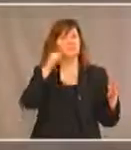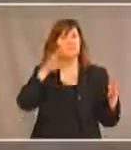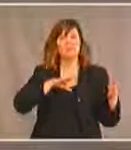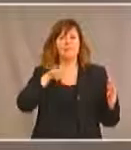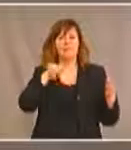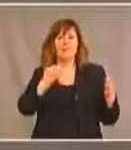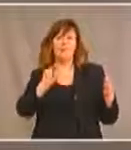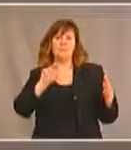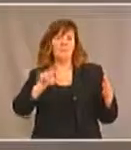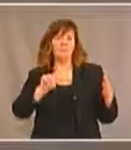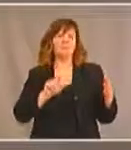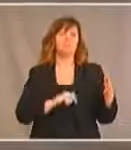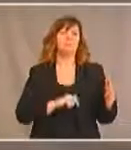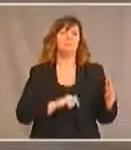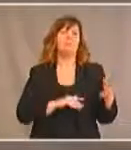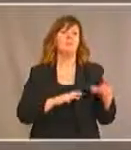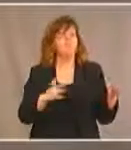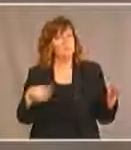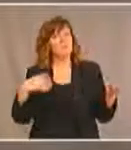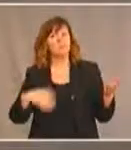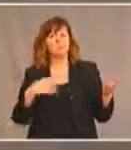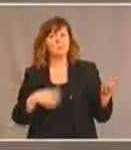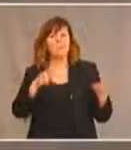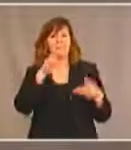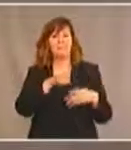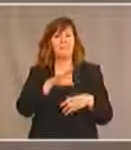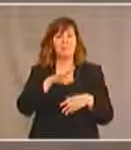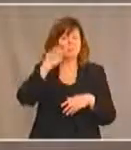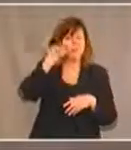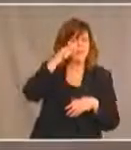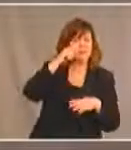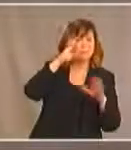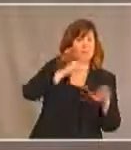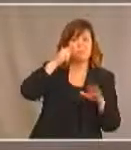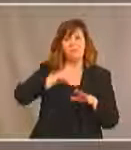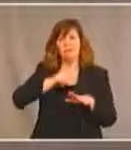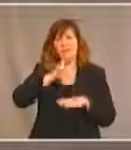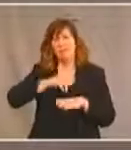Le suicide qui survient chez des garçons ou chez des filles est horrible.